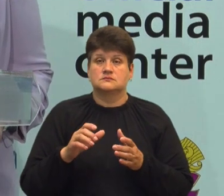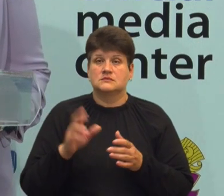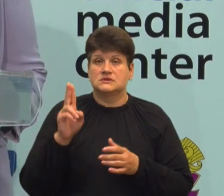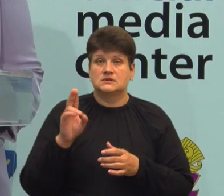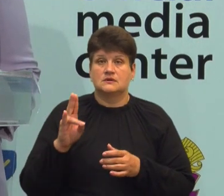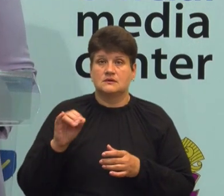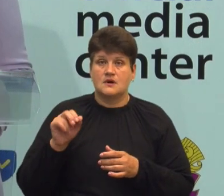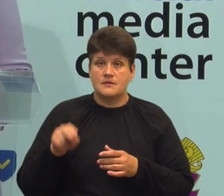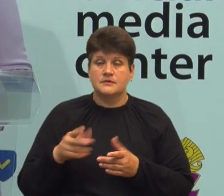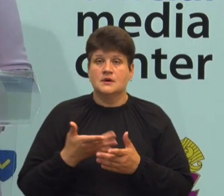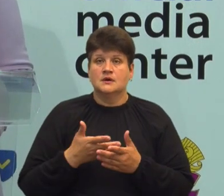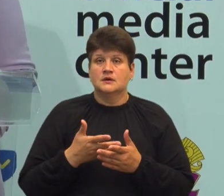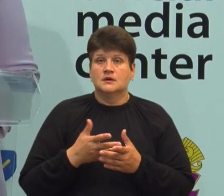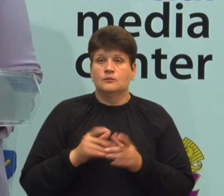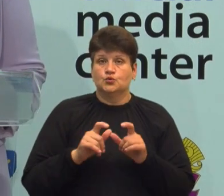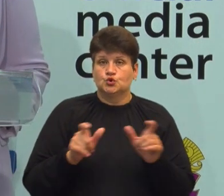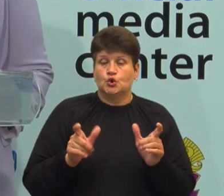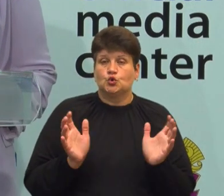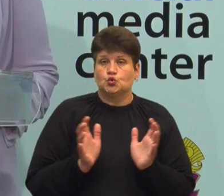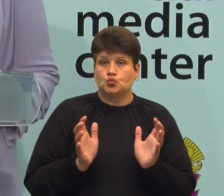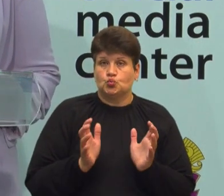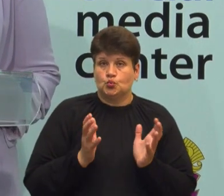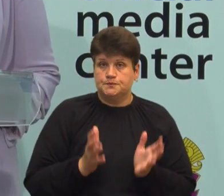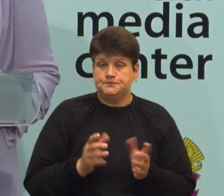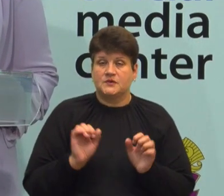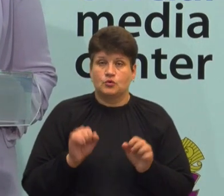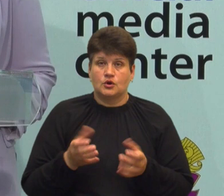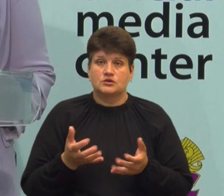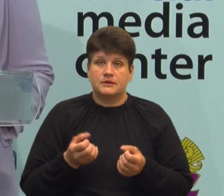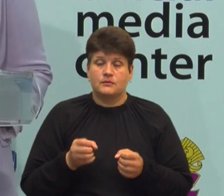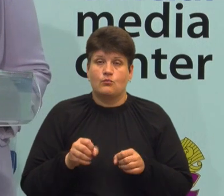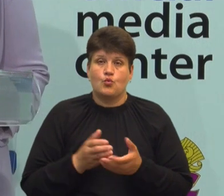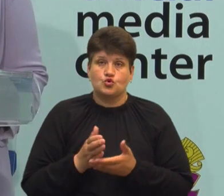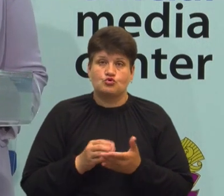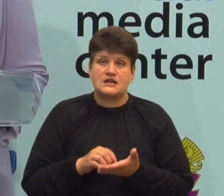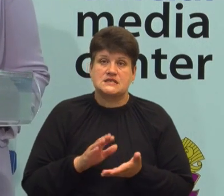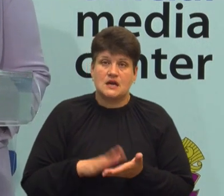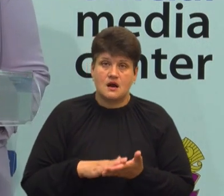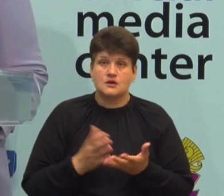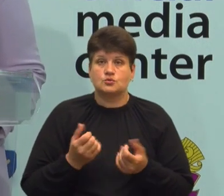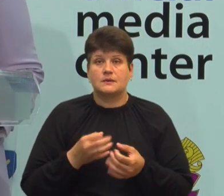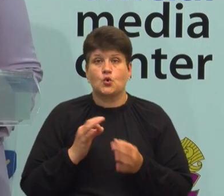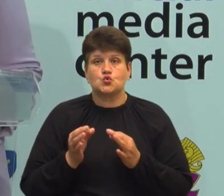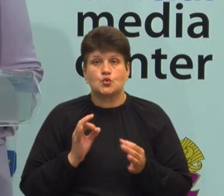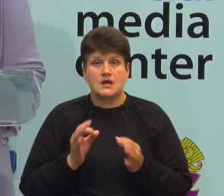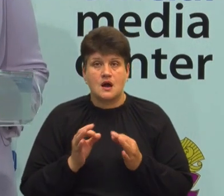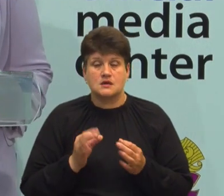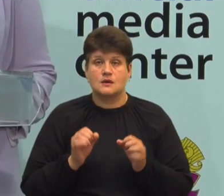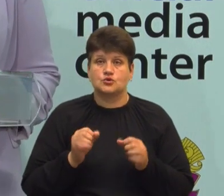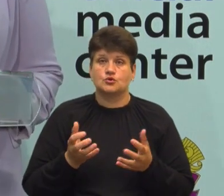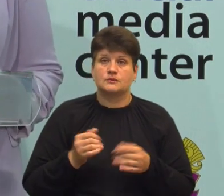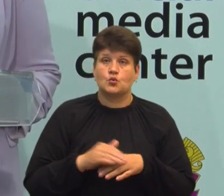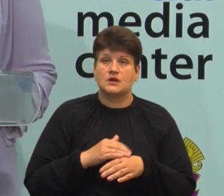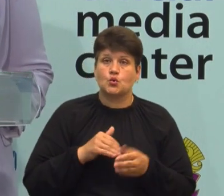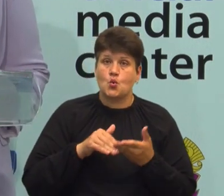Могли не лише отримати послугу з реєстрації, а отримати консультацію Де можна отримати гуманітарну